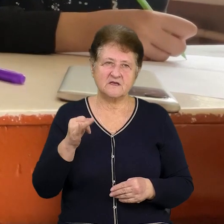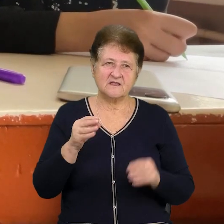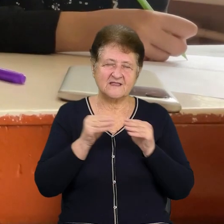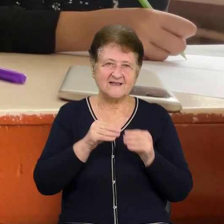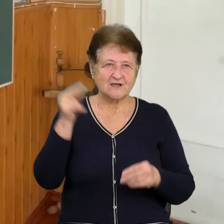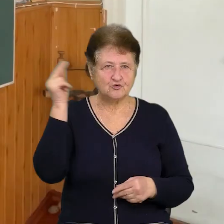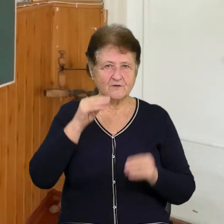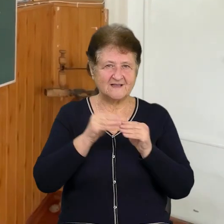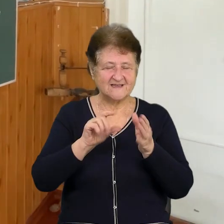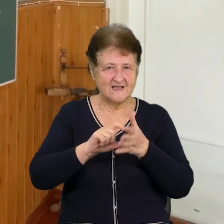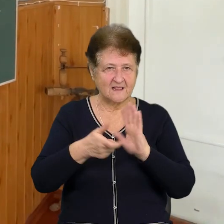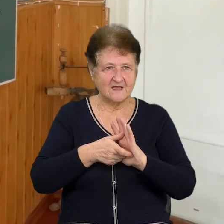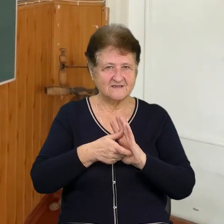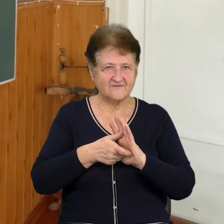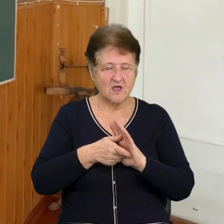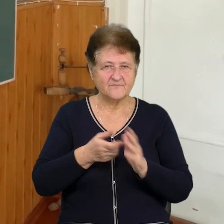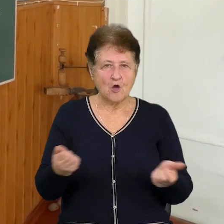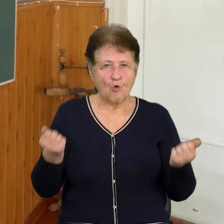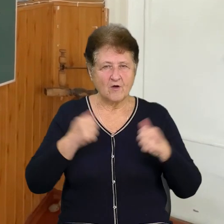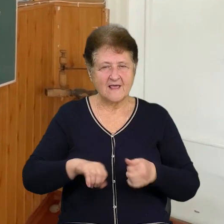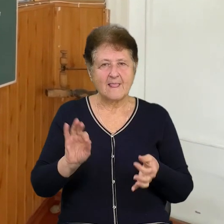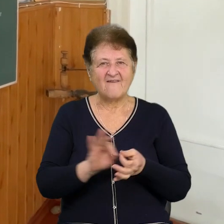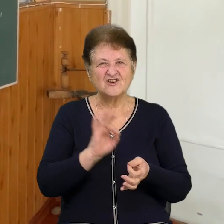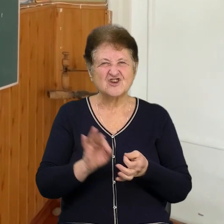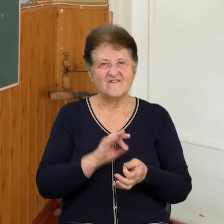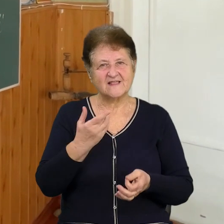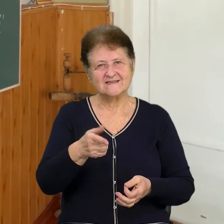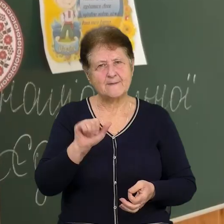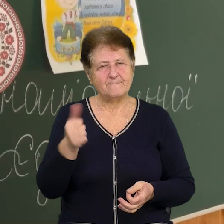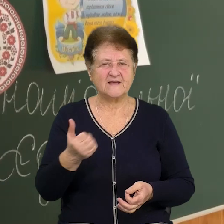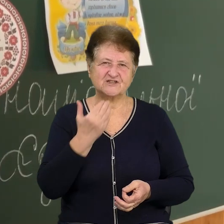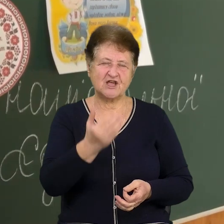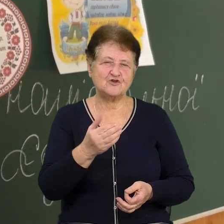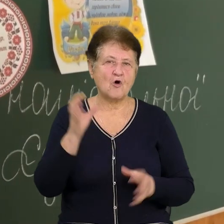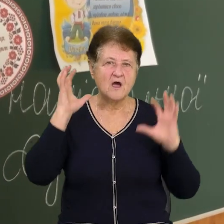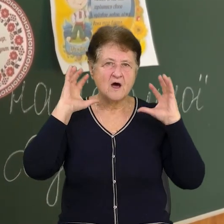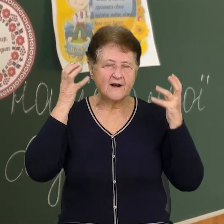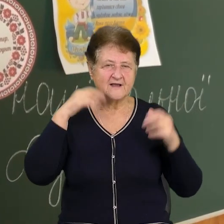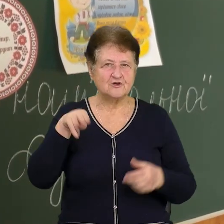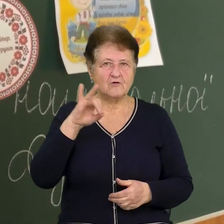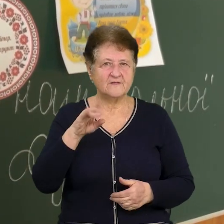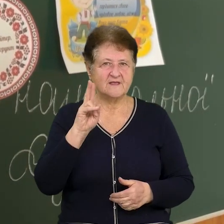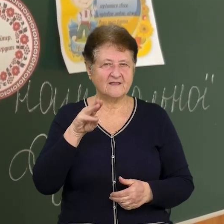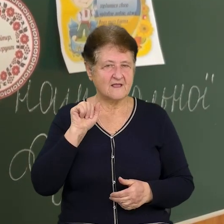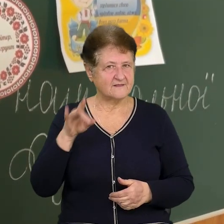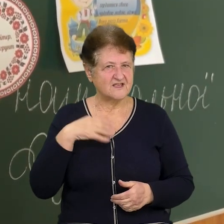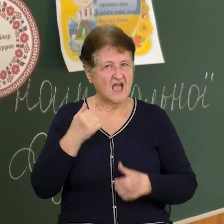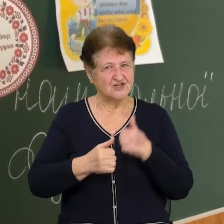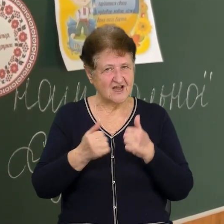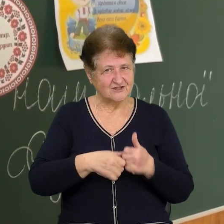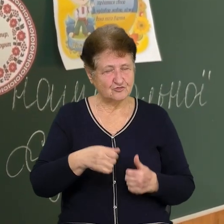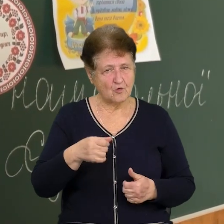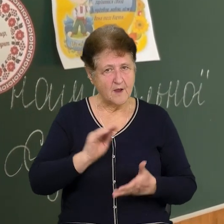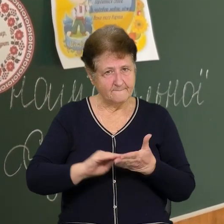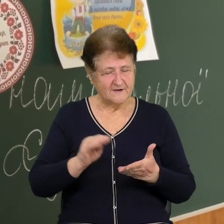'ятикласниця Ірина Варченко вдягла вишиванку. Це її перший радіодиктант. Часто пишу диктанти. І для себе